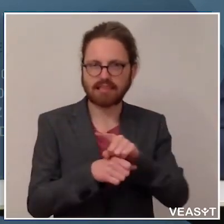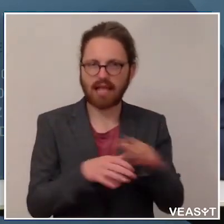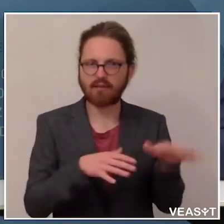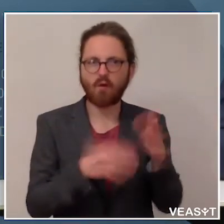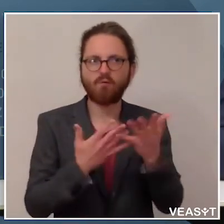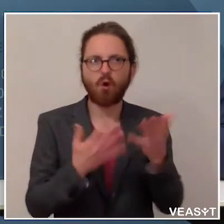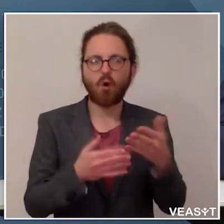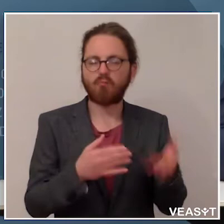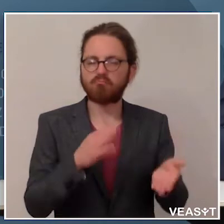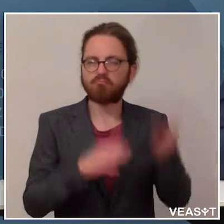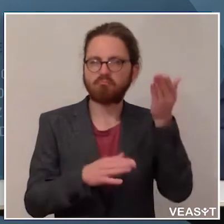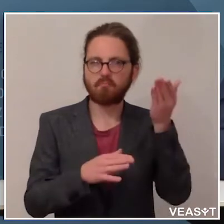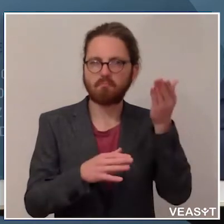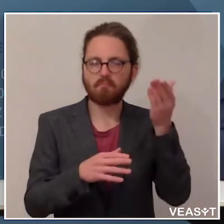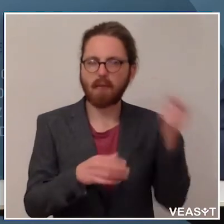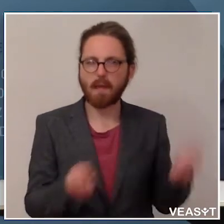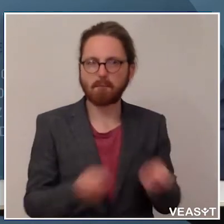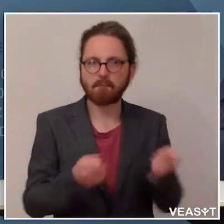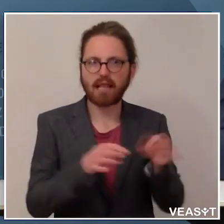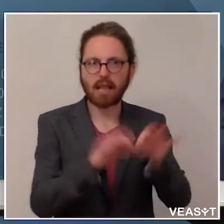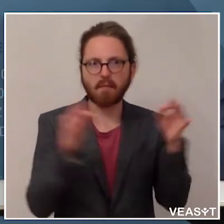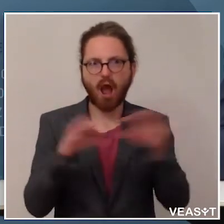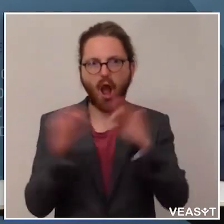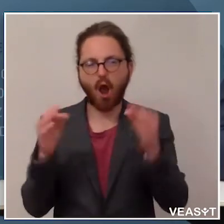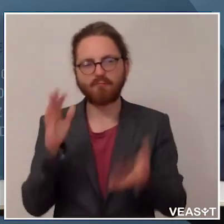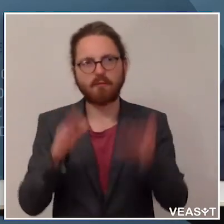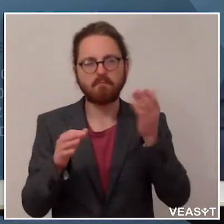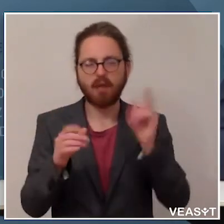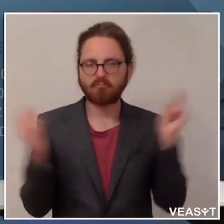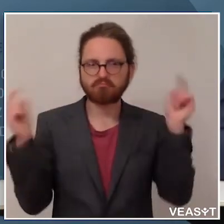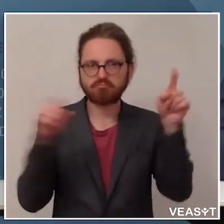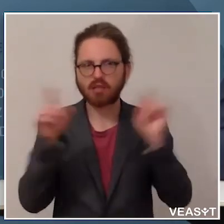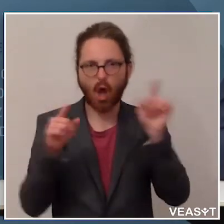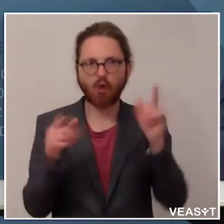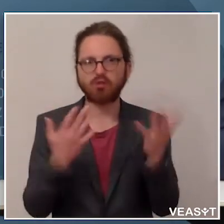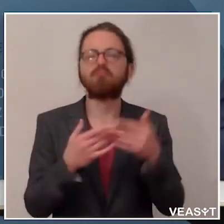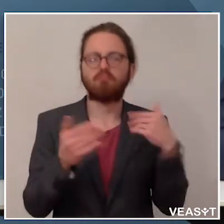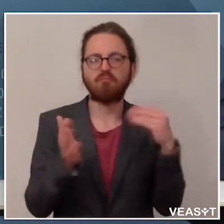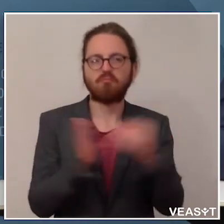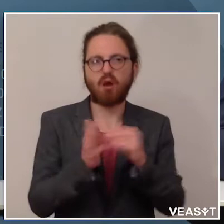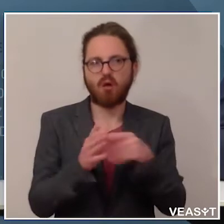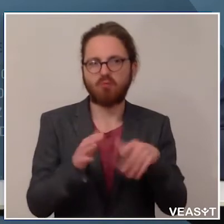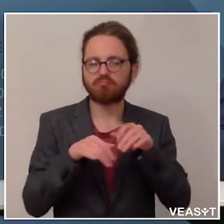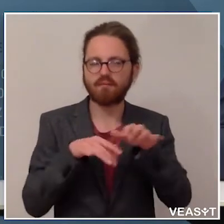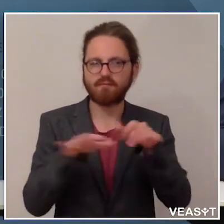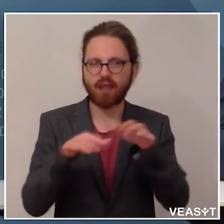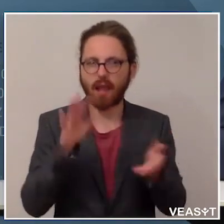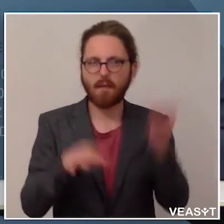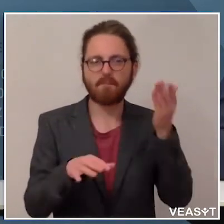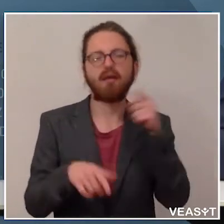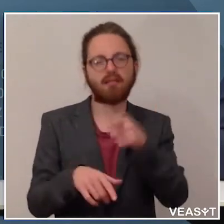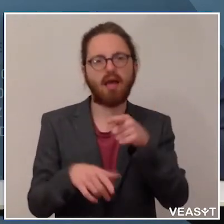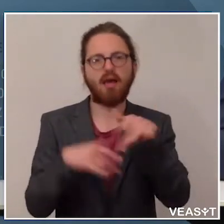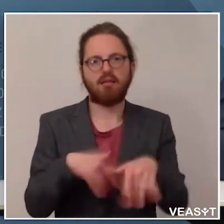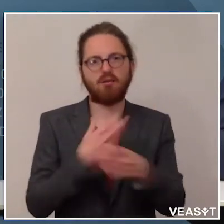auch aufgehen, wo mehr Aktivität wieder vorhanden ist, mehr Mobilität vorhanden ist von uns Südtirolern, dass da die